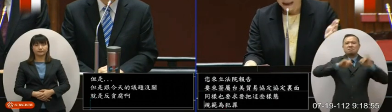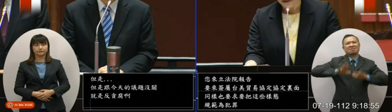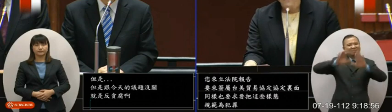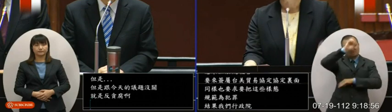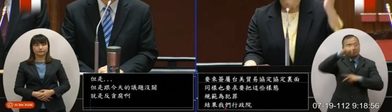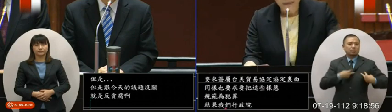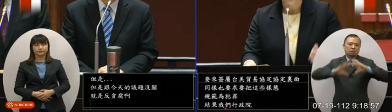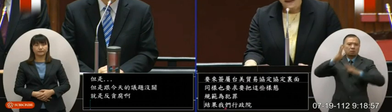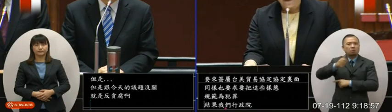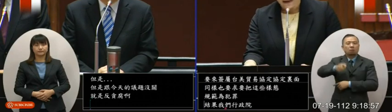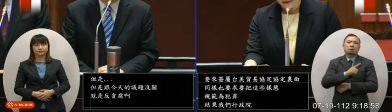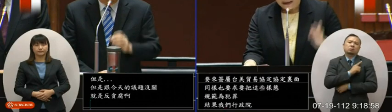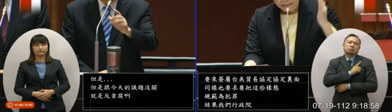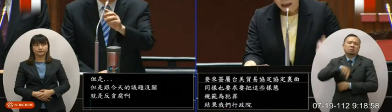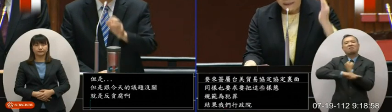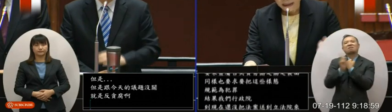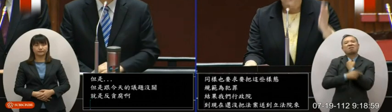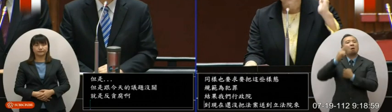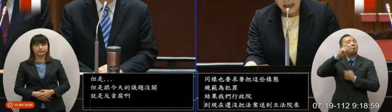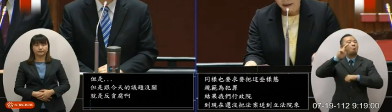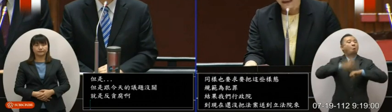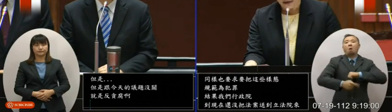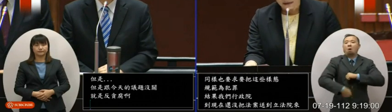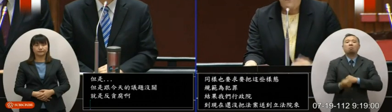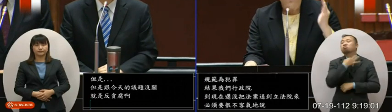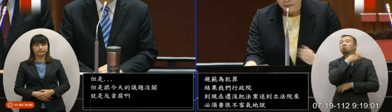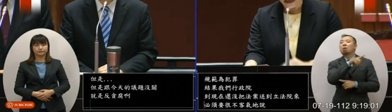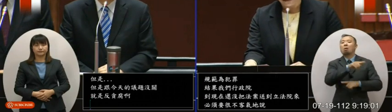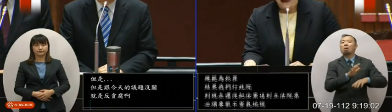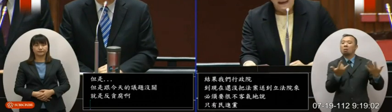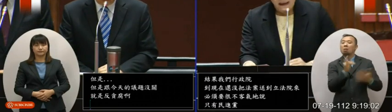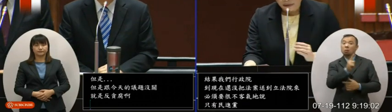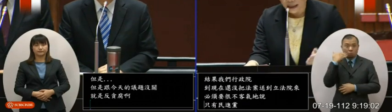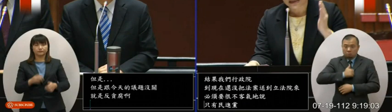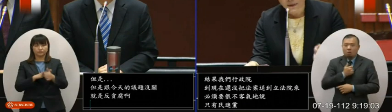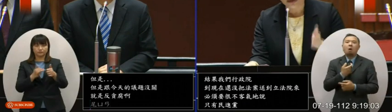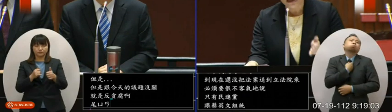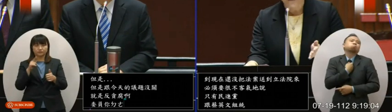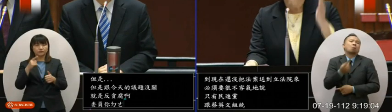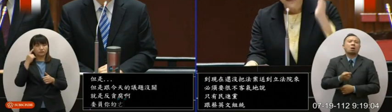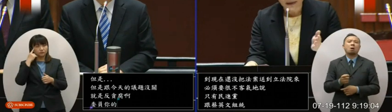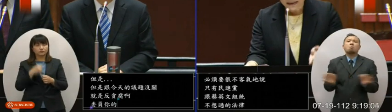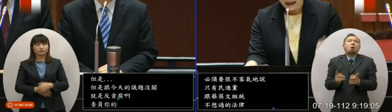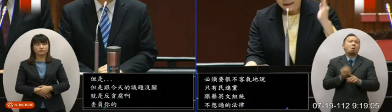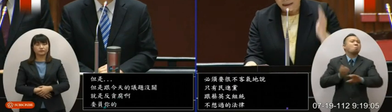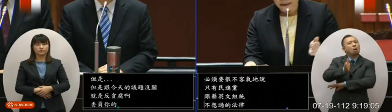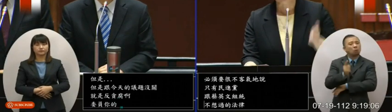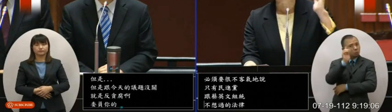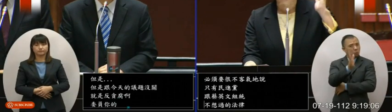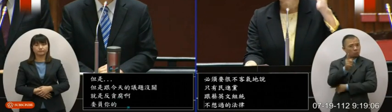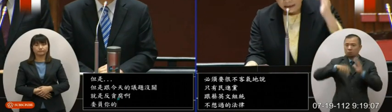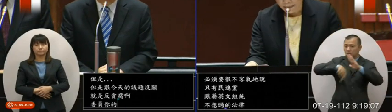党跟蔡英文总统不想过的法律没有民进党跟蔡英文总统过不了的法案所以请问院长请问院长